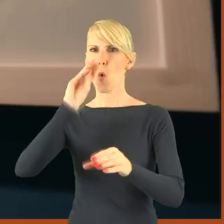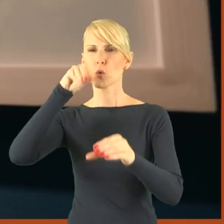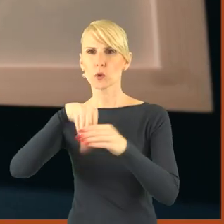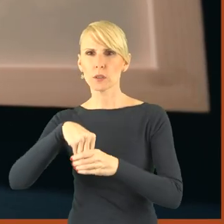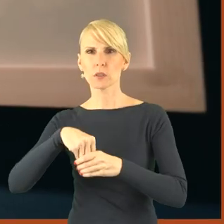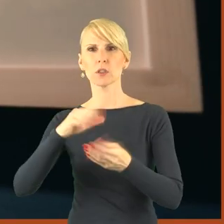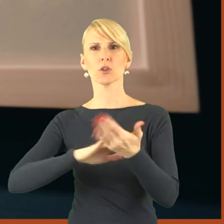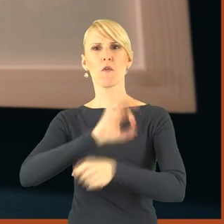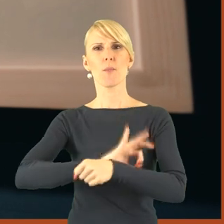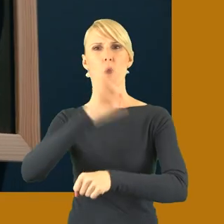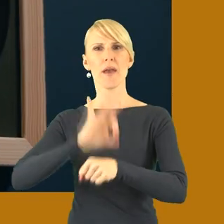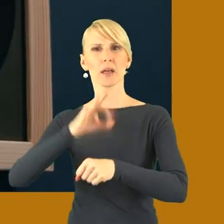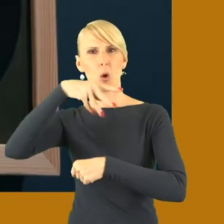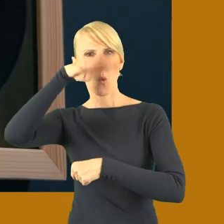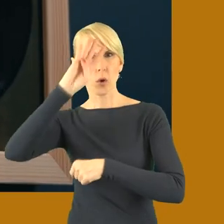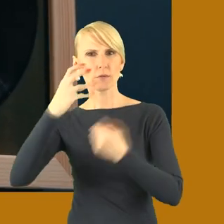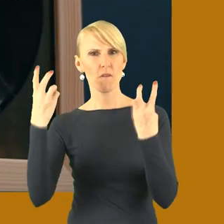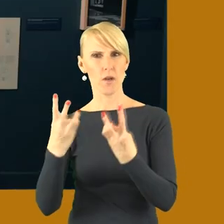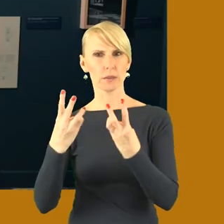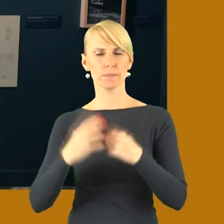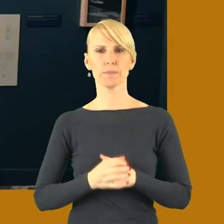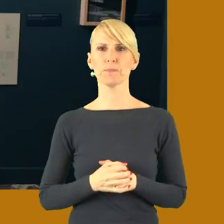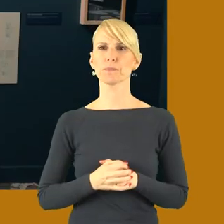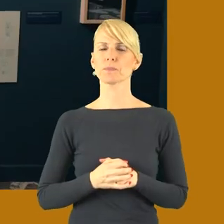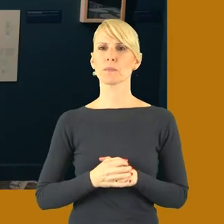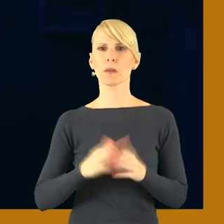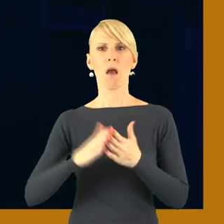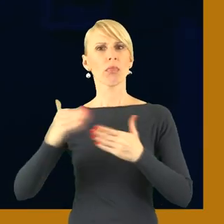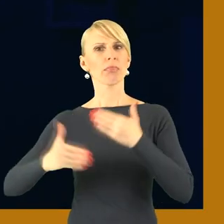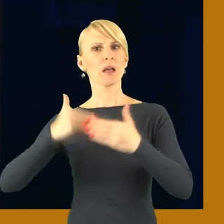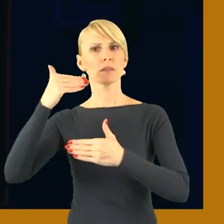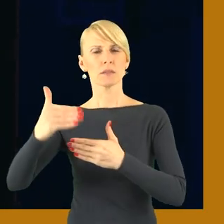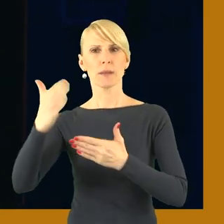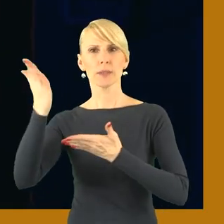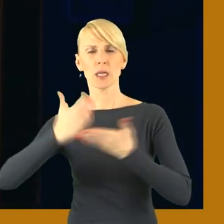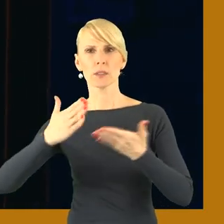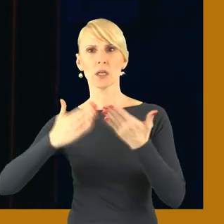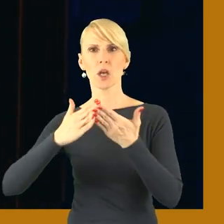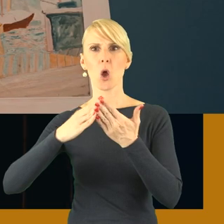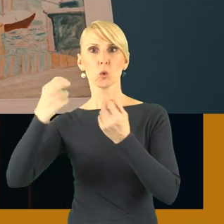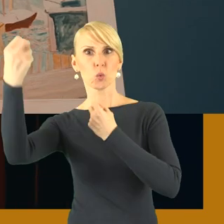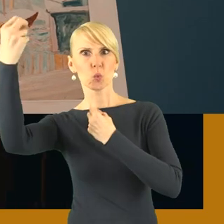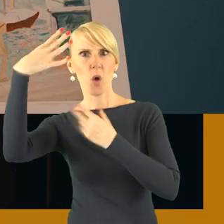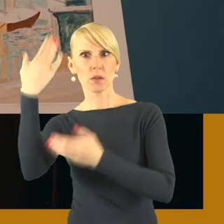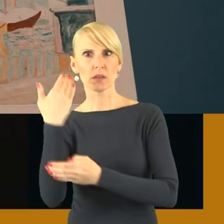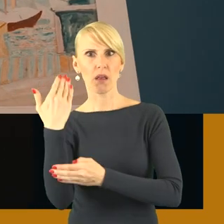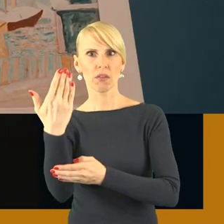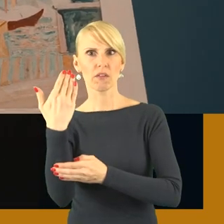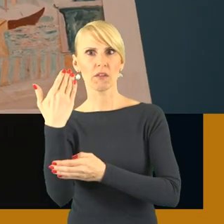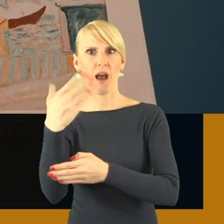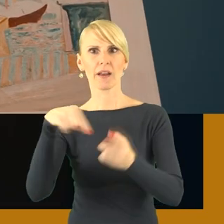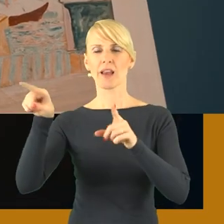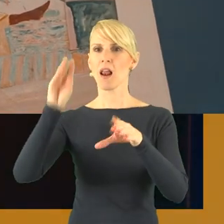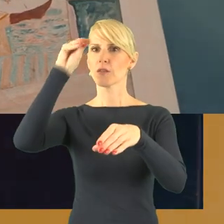uczestniczył w istotnych dla Łodzi projektach publicznych. Dalsza część zatytułowana Słońce i